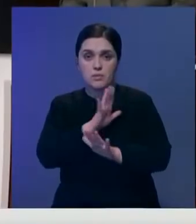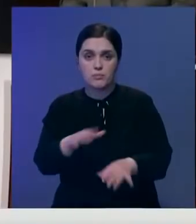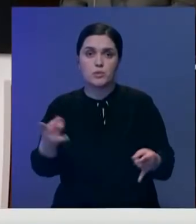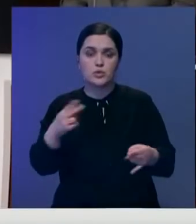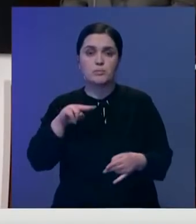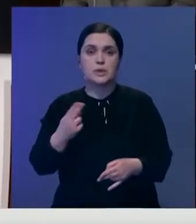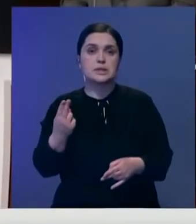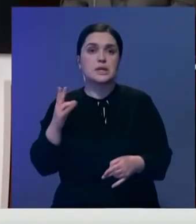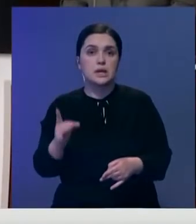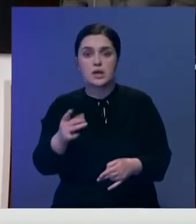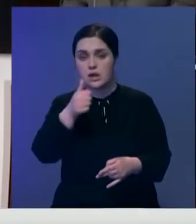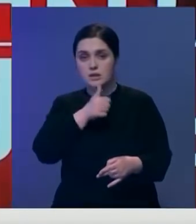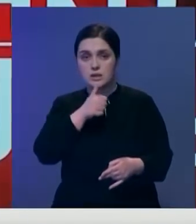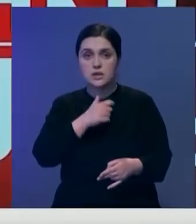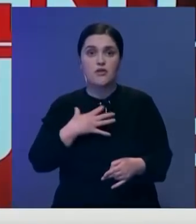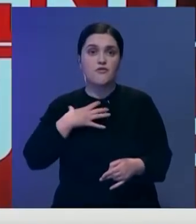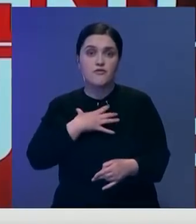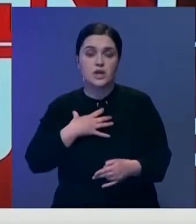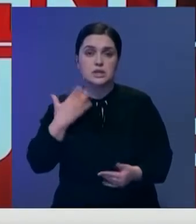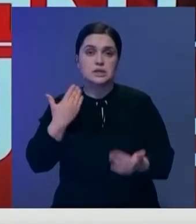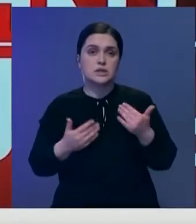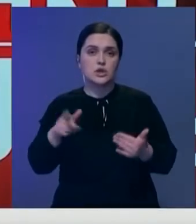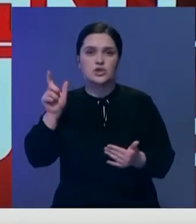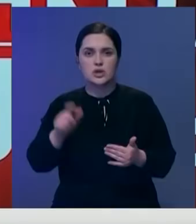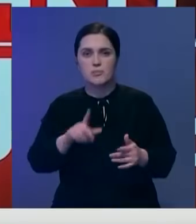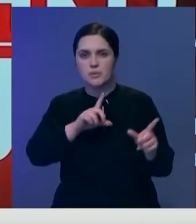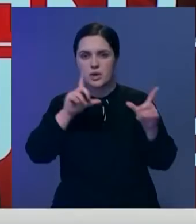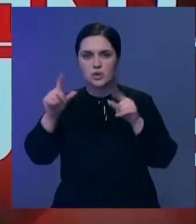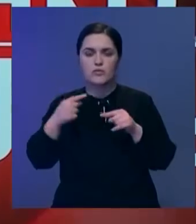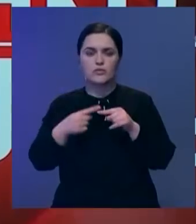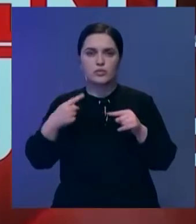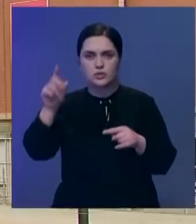ПЦР-тест. Особенно это важно, если человек собирается совершить перелет в другую страну.